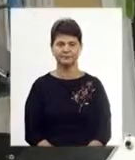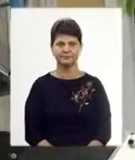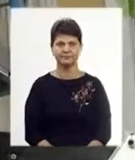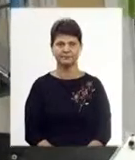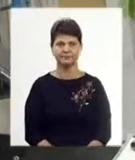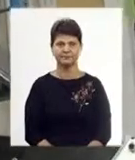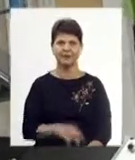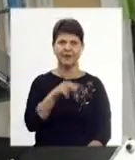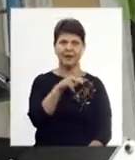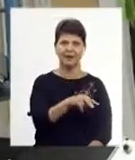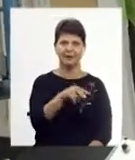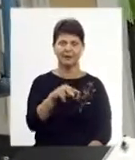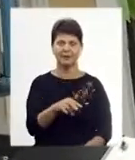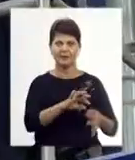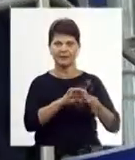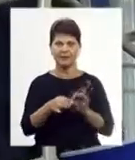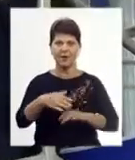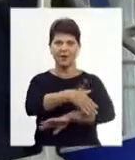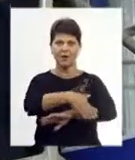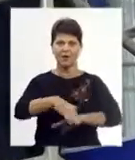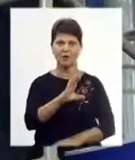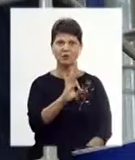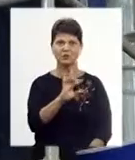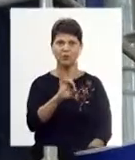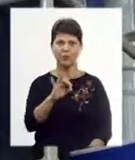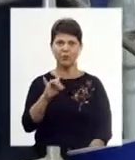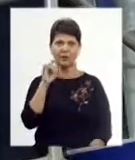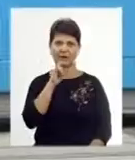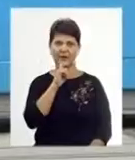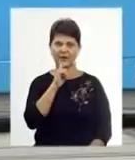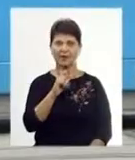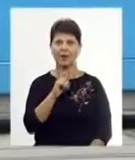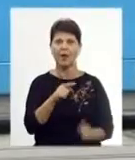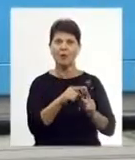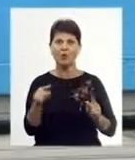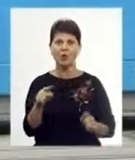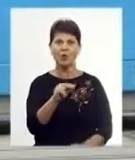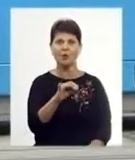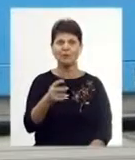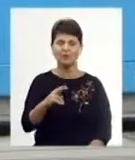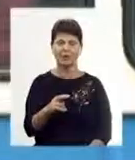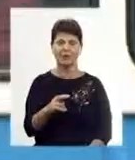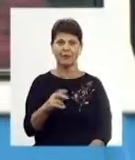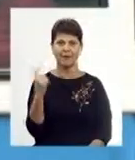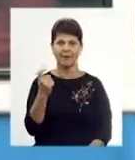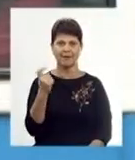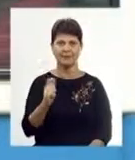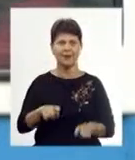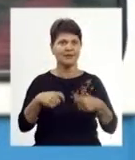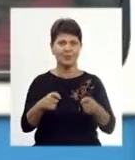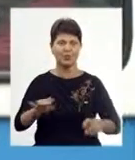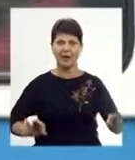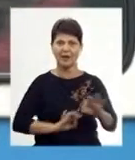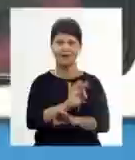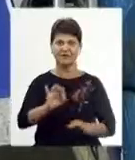Літера за літерою у Вінниці на вулиці Соборній демонтують вивіску, чий власник протягом червня не подав заяву у департамент архітектури